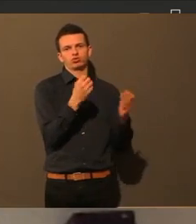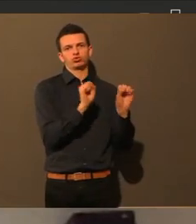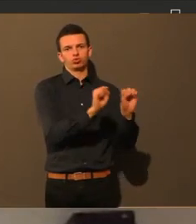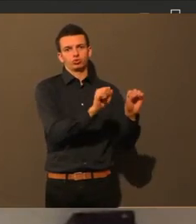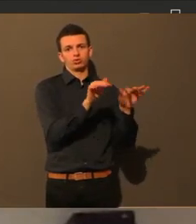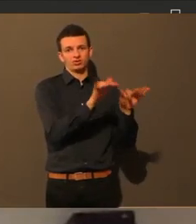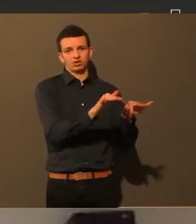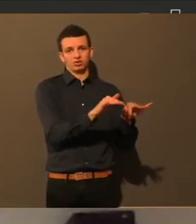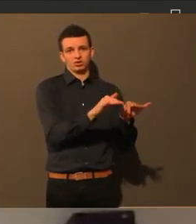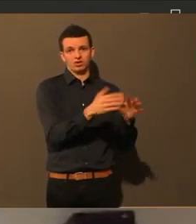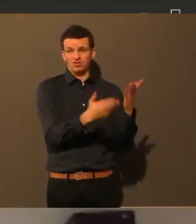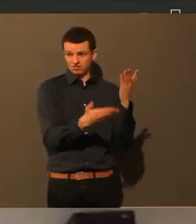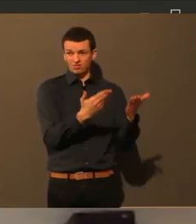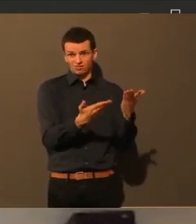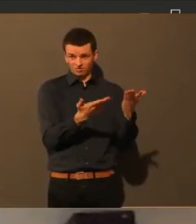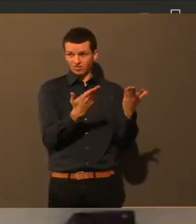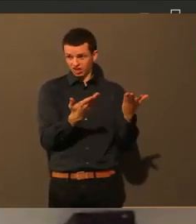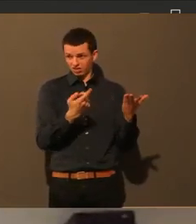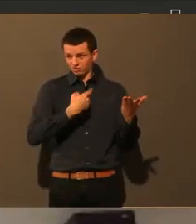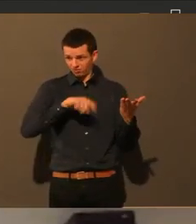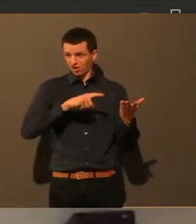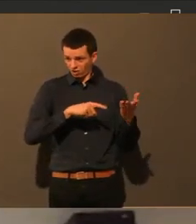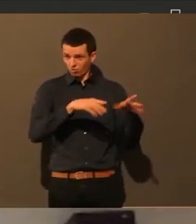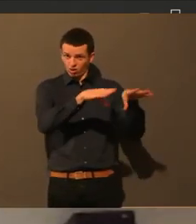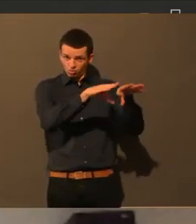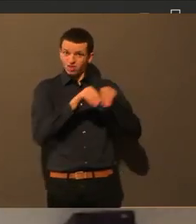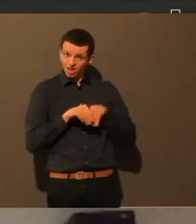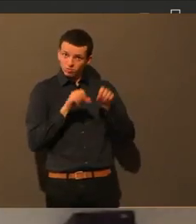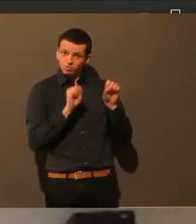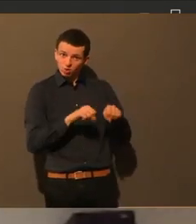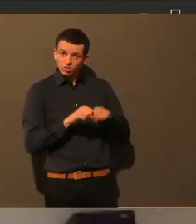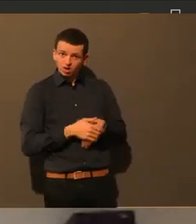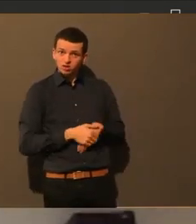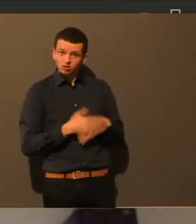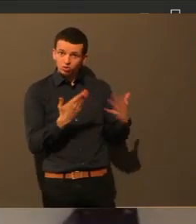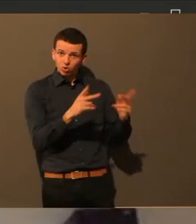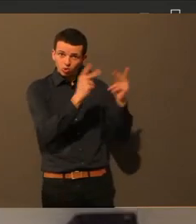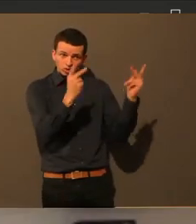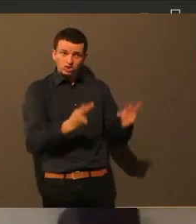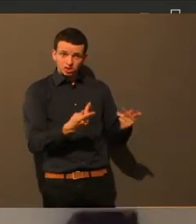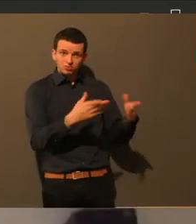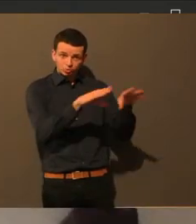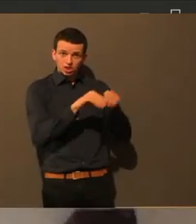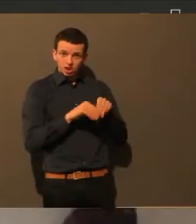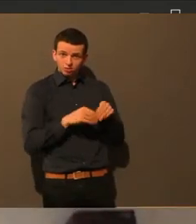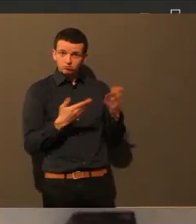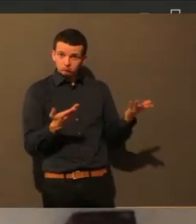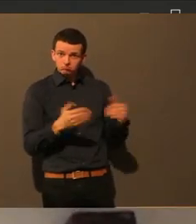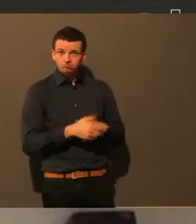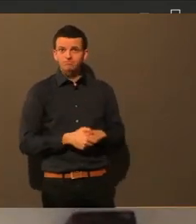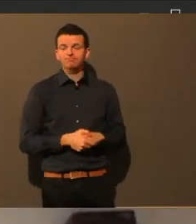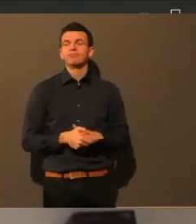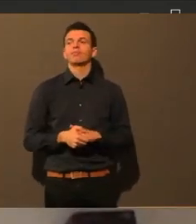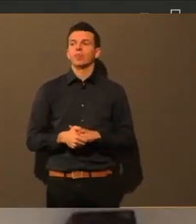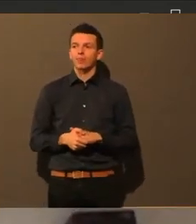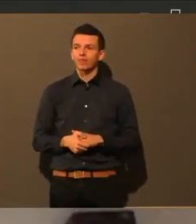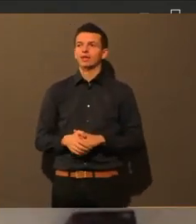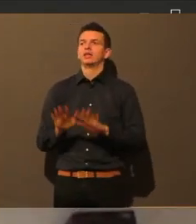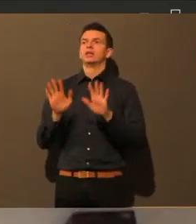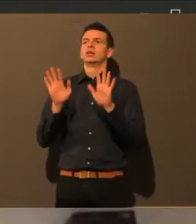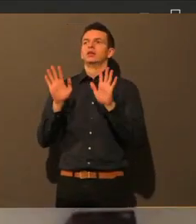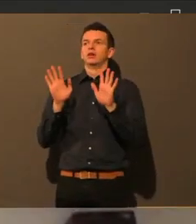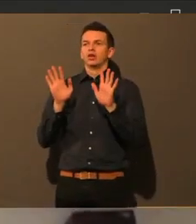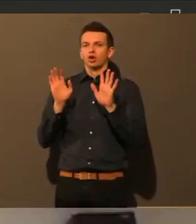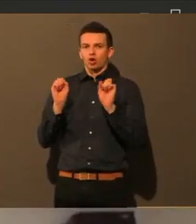Kann das nicht irgendwann auch mal endlich in Augsburg passieren? Also, die Kritik möchte ich so nicht